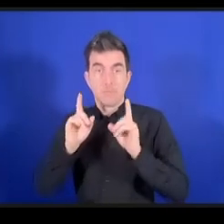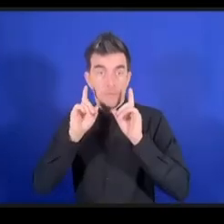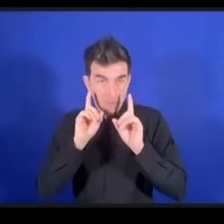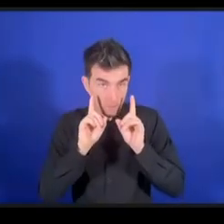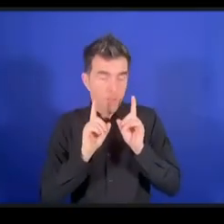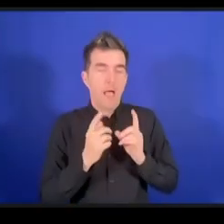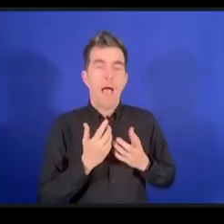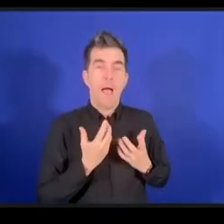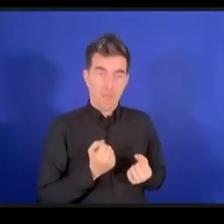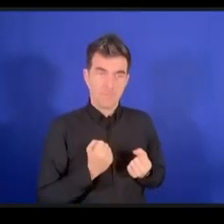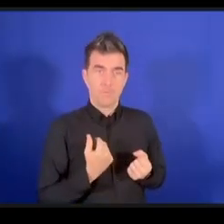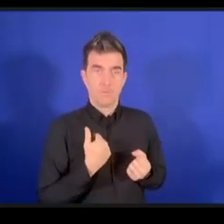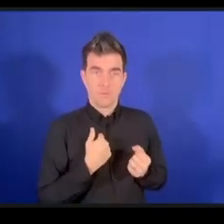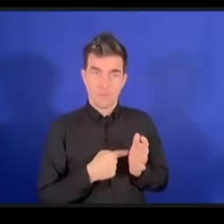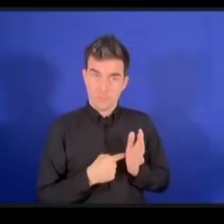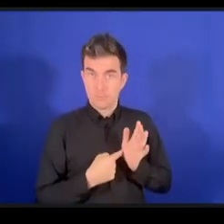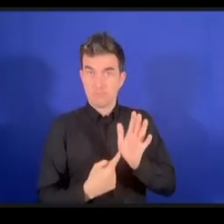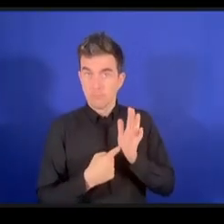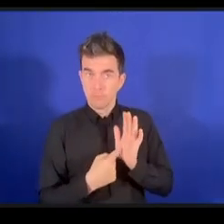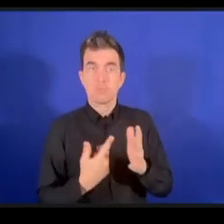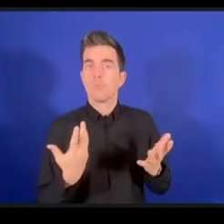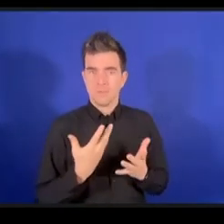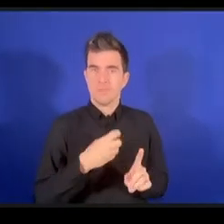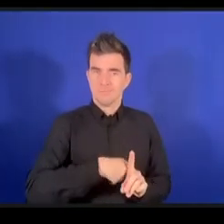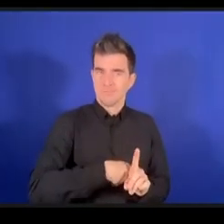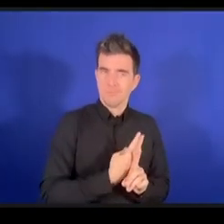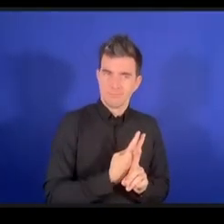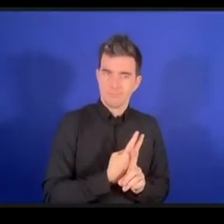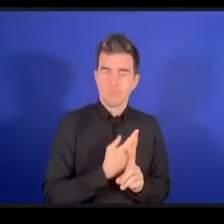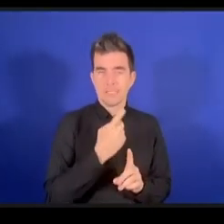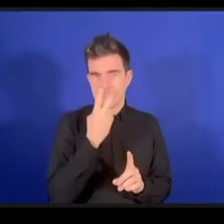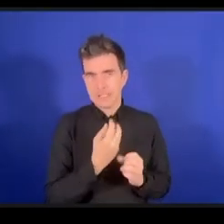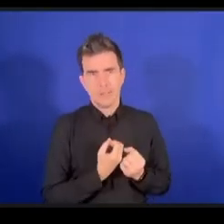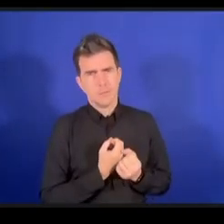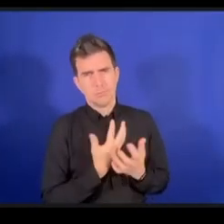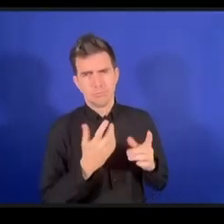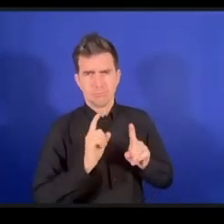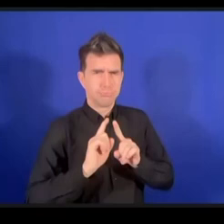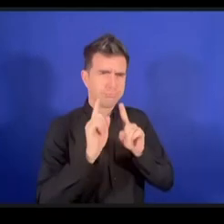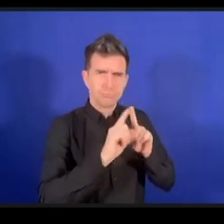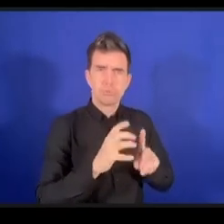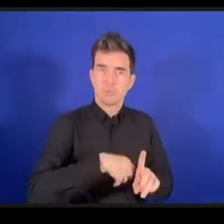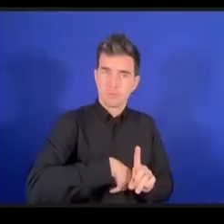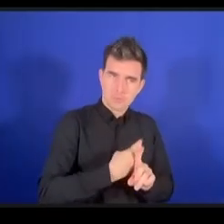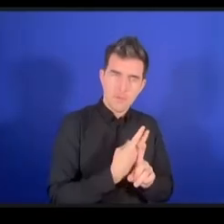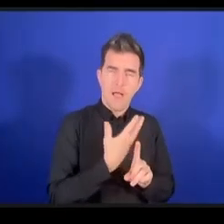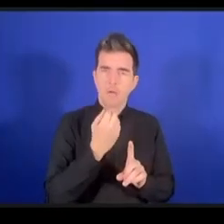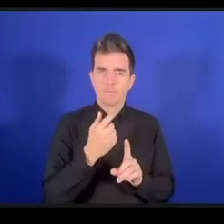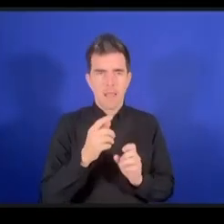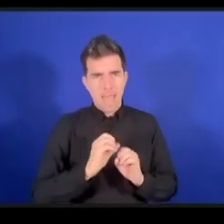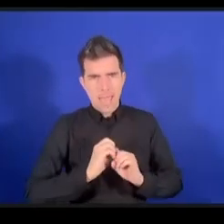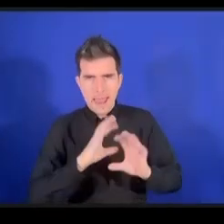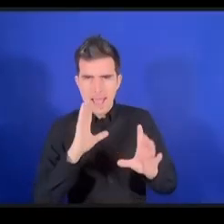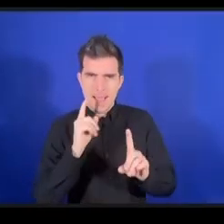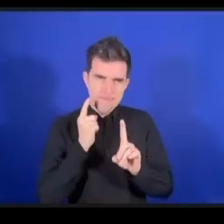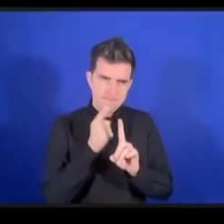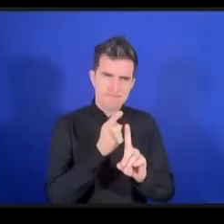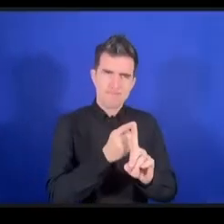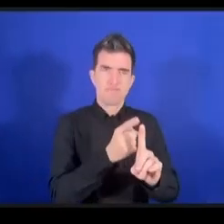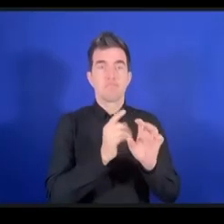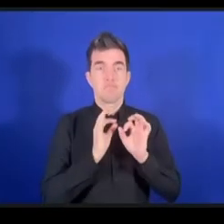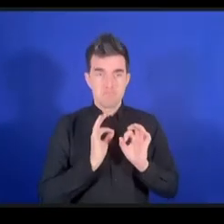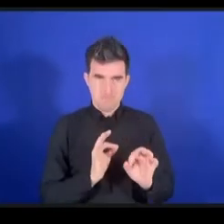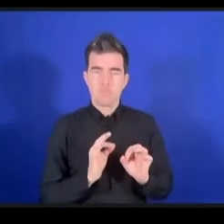مع أهداف التنمية المستدامة في كل هدف هدف هناك مؤشر خاص يغطي حاجة